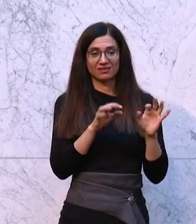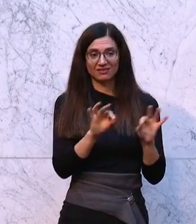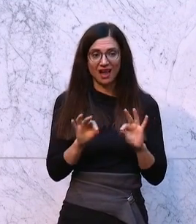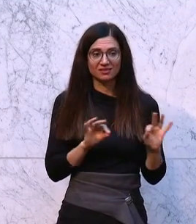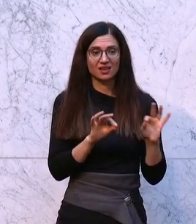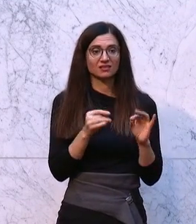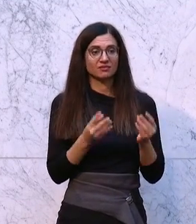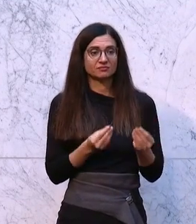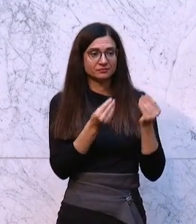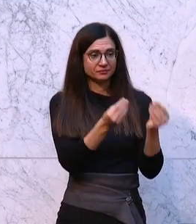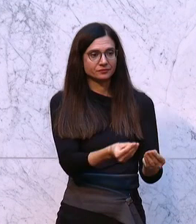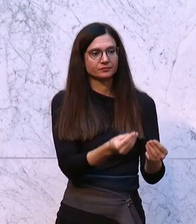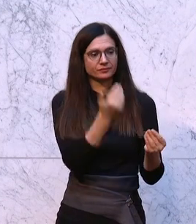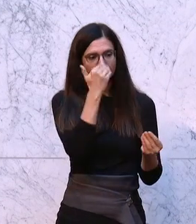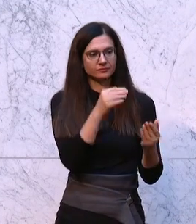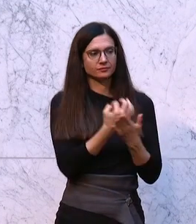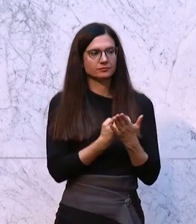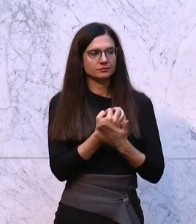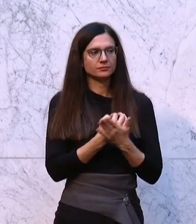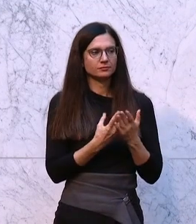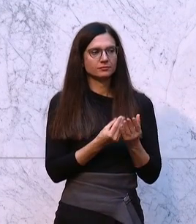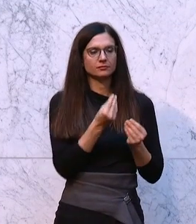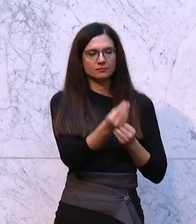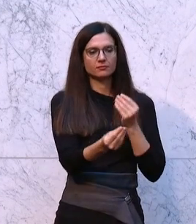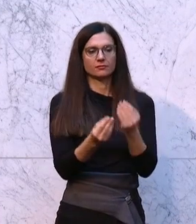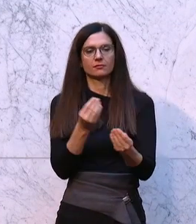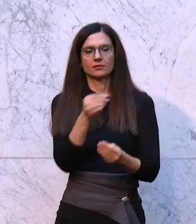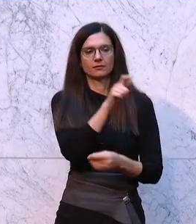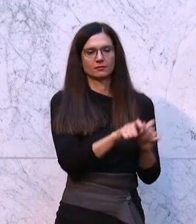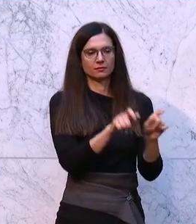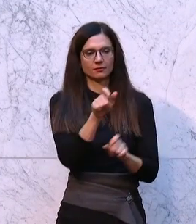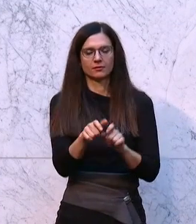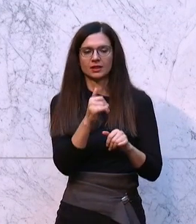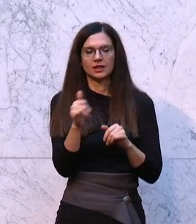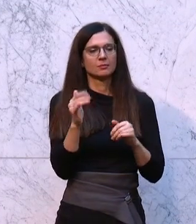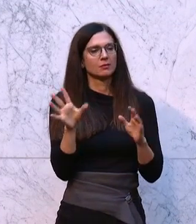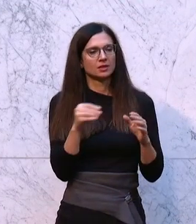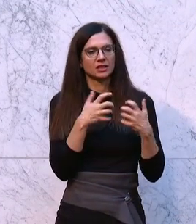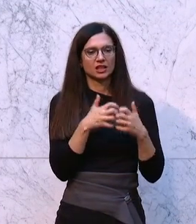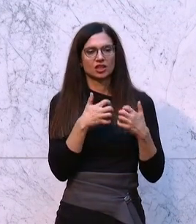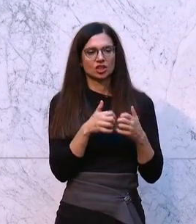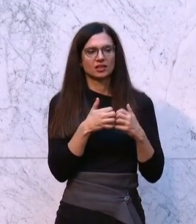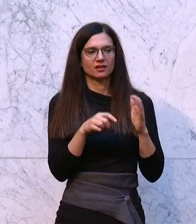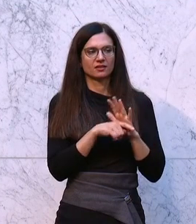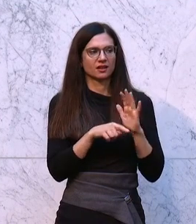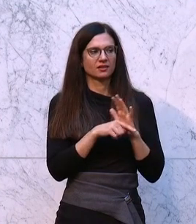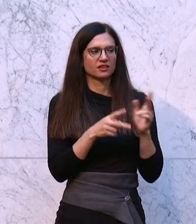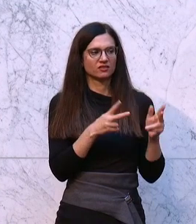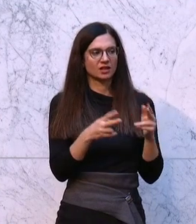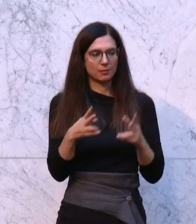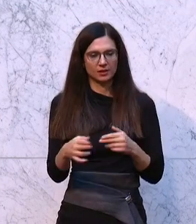der Verleihung dieser Ehrenzeichen an Personen im Konnex mit diesen historisch negativen Kapiteln.